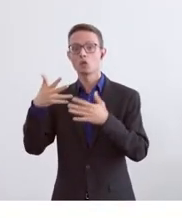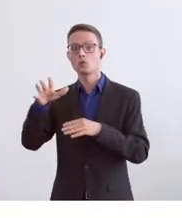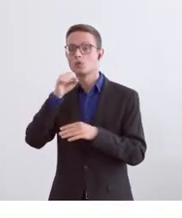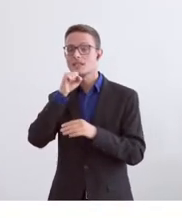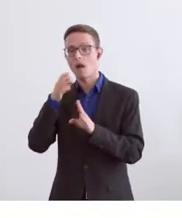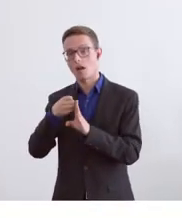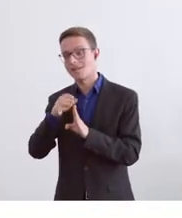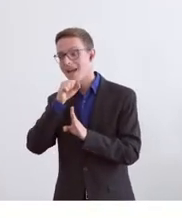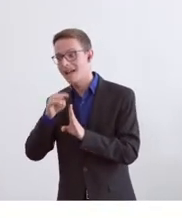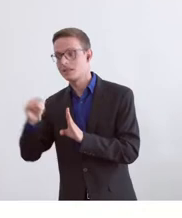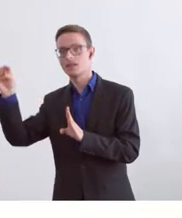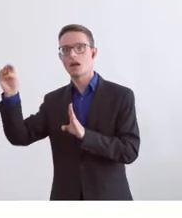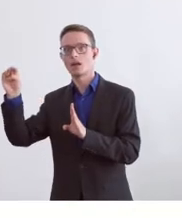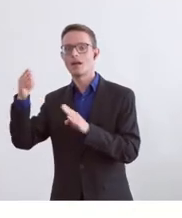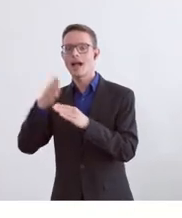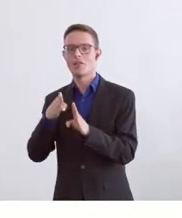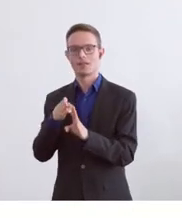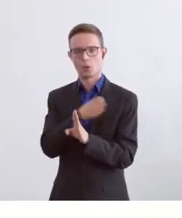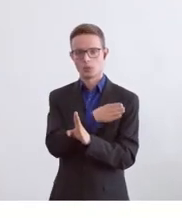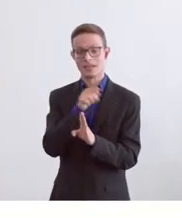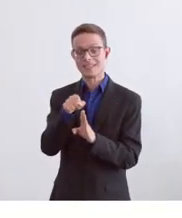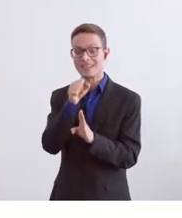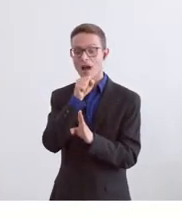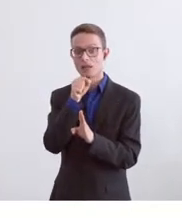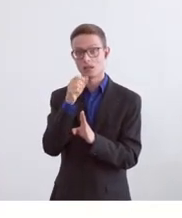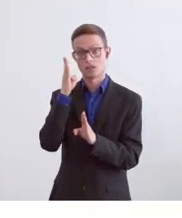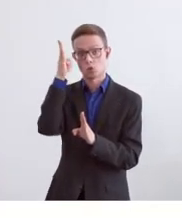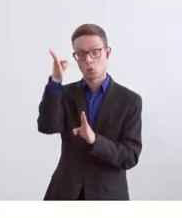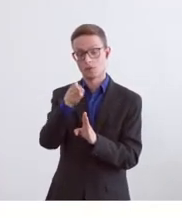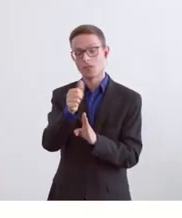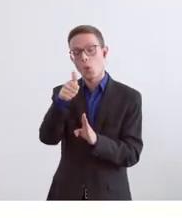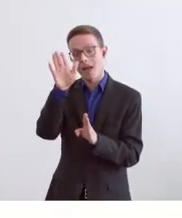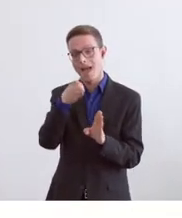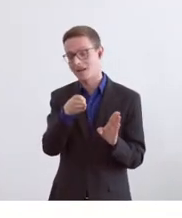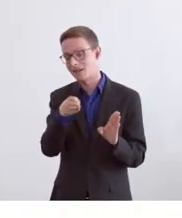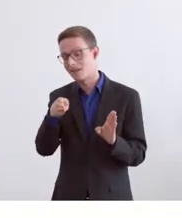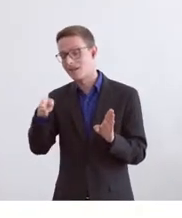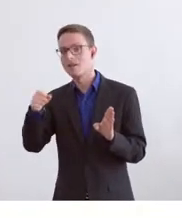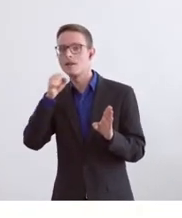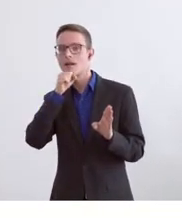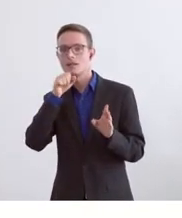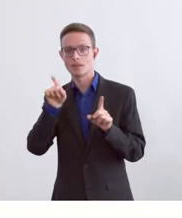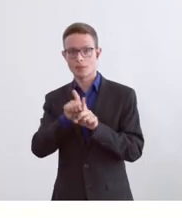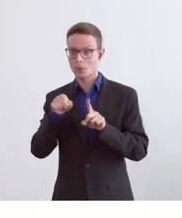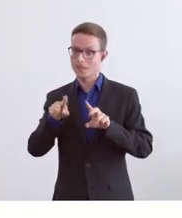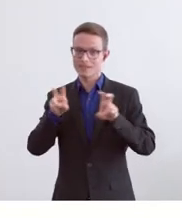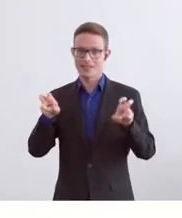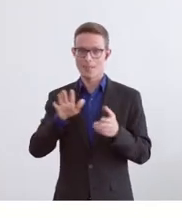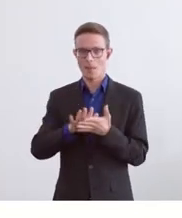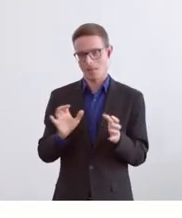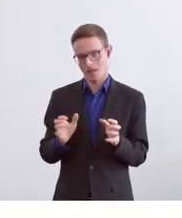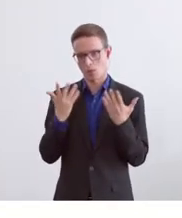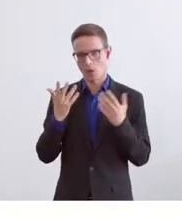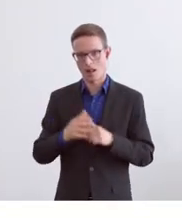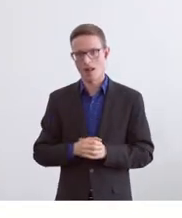unter 58. Das wird sich weiter gegen oben verschieben in den nächsten Jahren und damit bleibt auch das Thema natürlich aktuell. Es bleibt auch darum